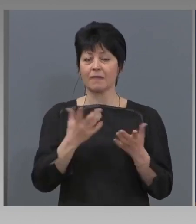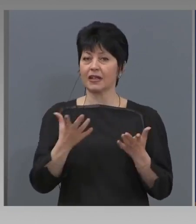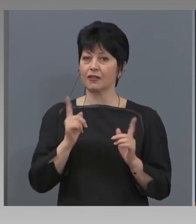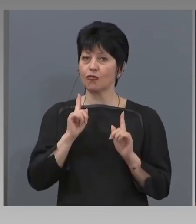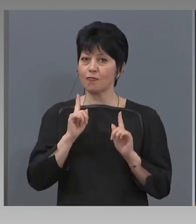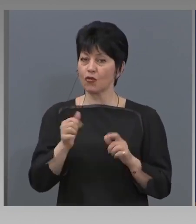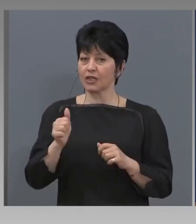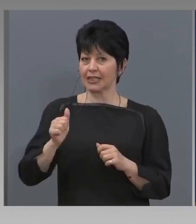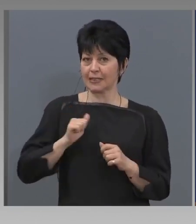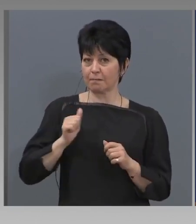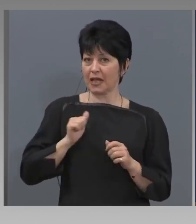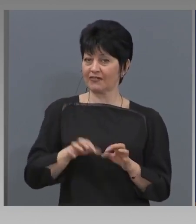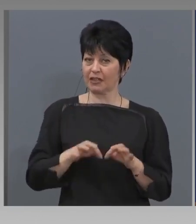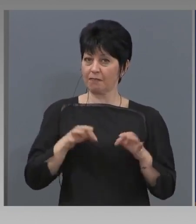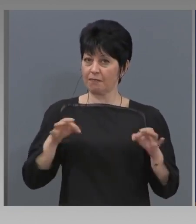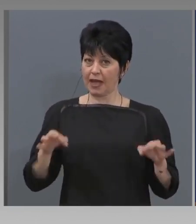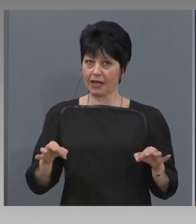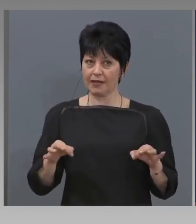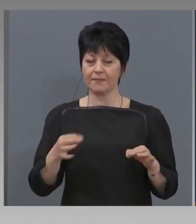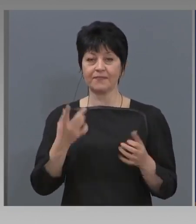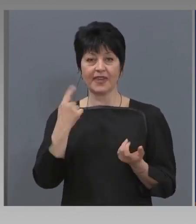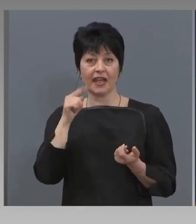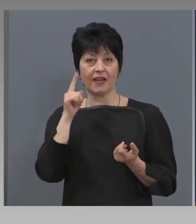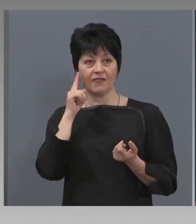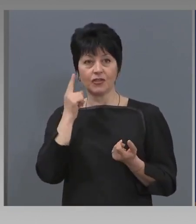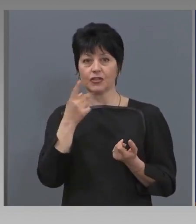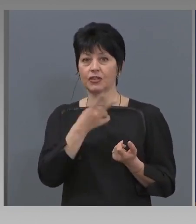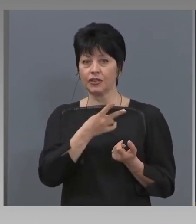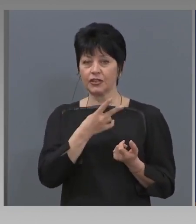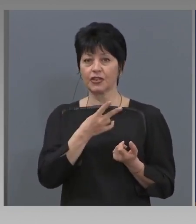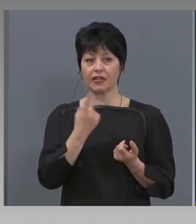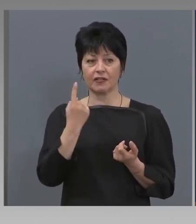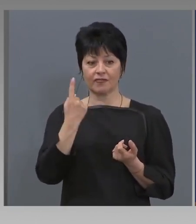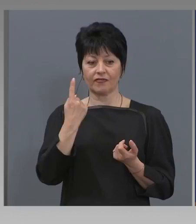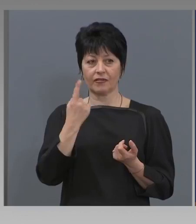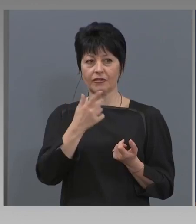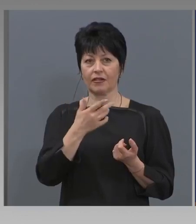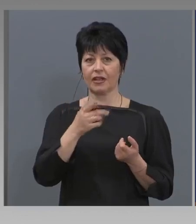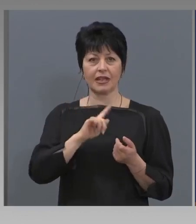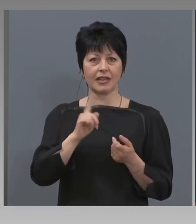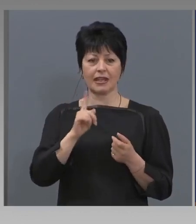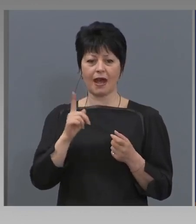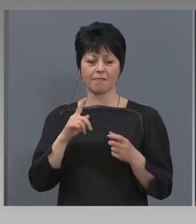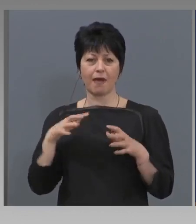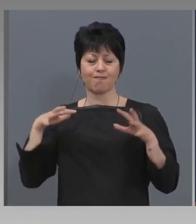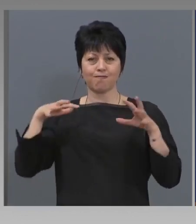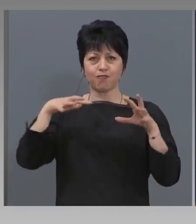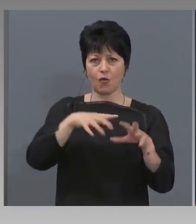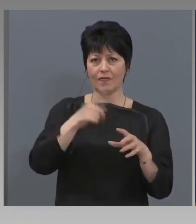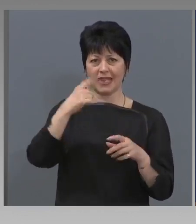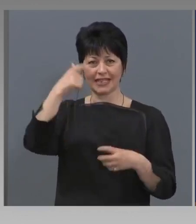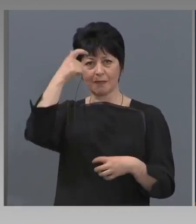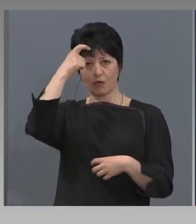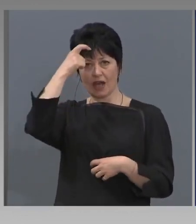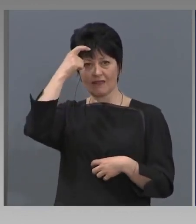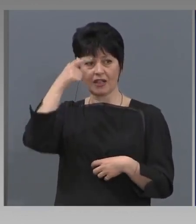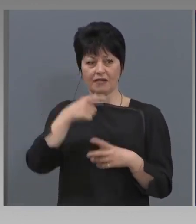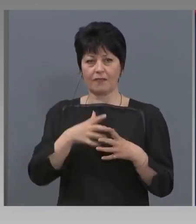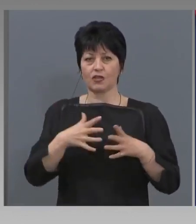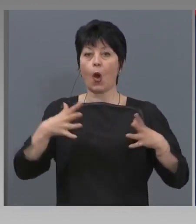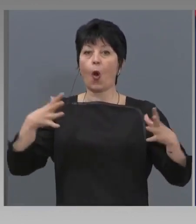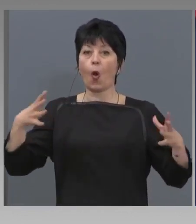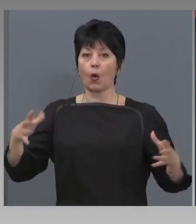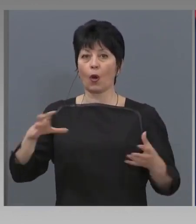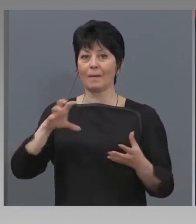за... И вече виждате, условията на една година, няма бум там на заболяване, или каквото и да било. А това са огромни сектори, хората там